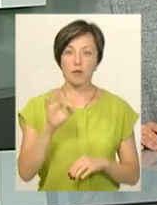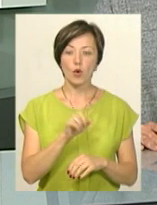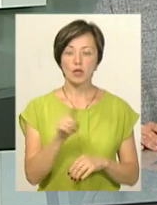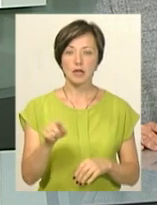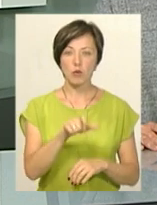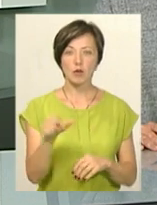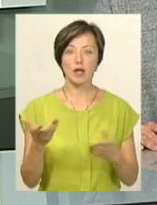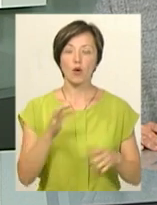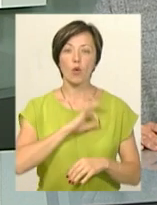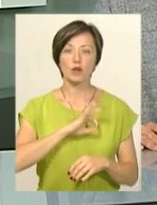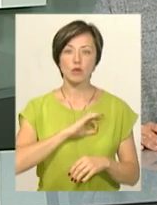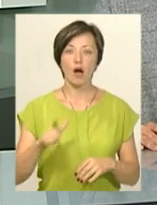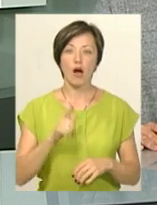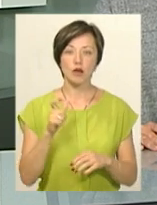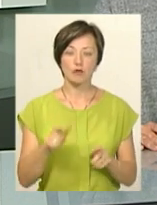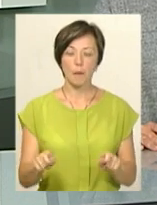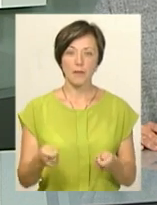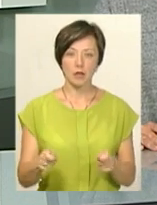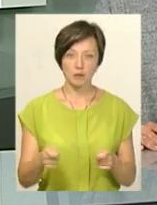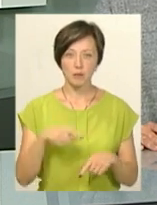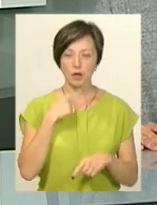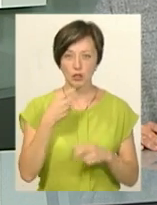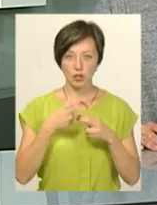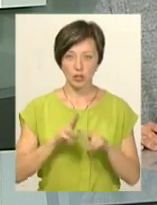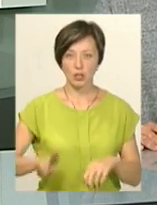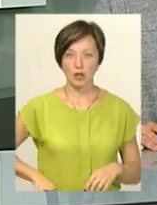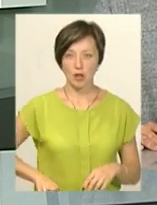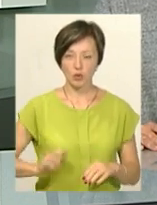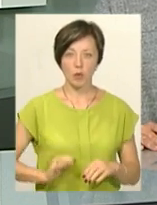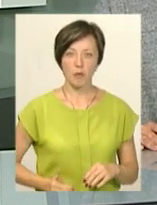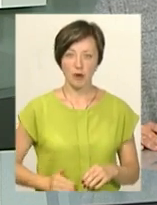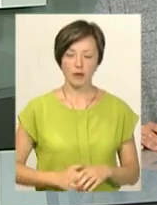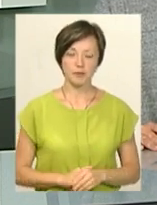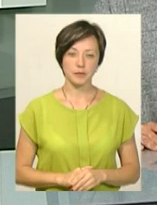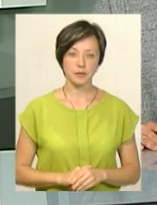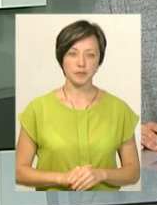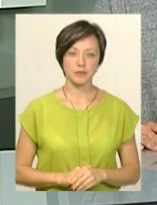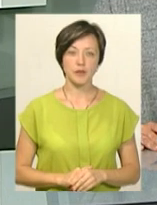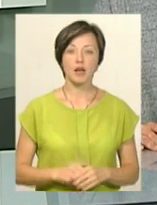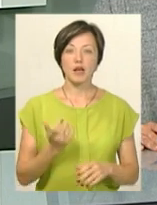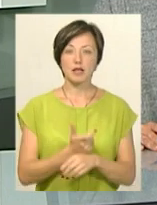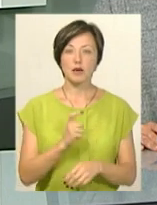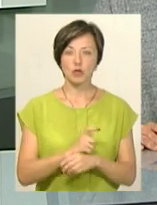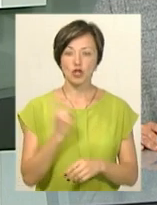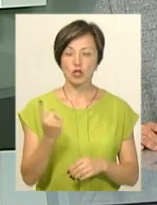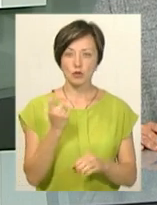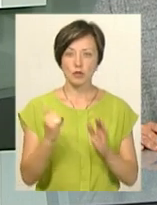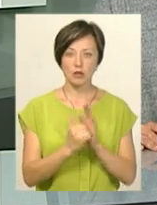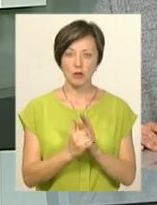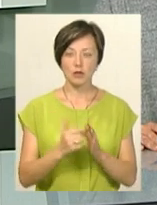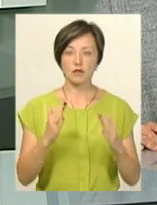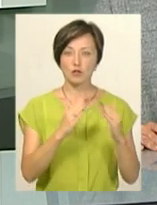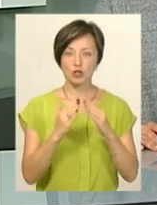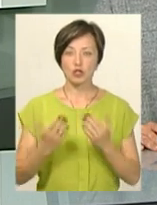про тих абонентів, які користуються газовими плитами, каже технічний директор компанії Олександр Лоб. Найбільше лічильників встановлять в